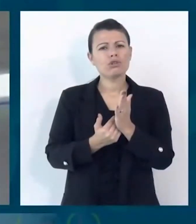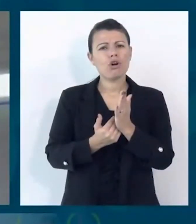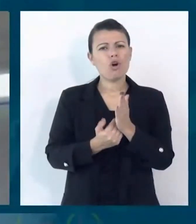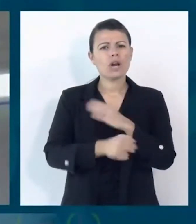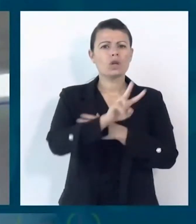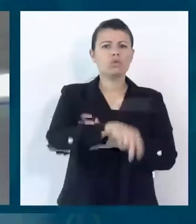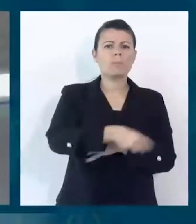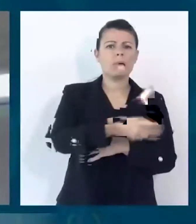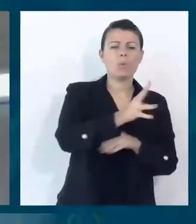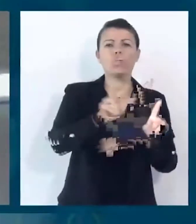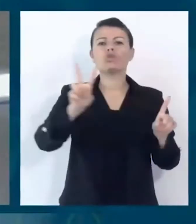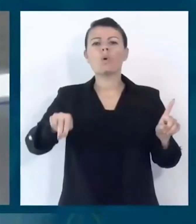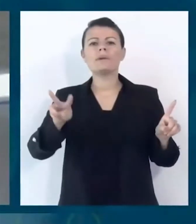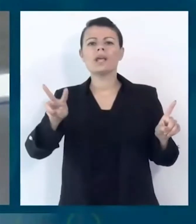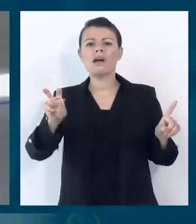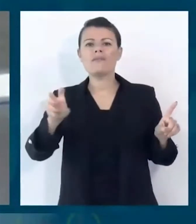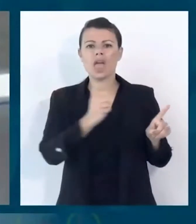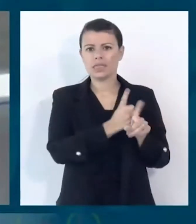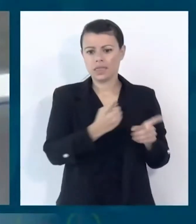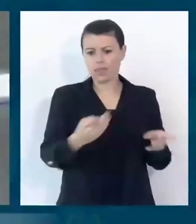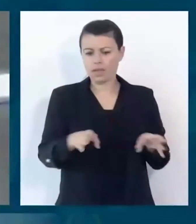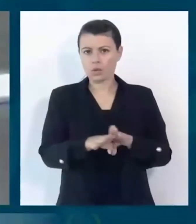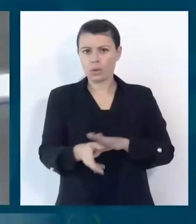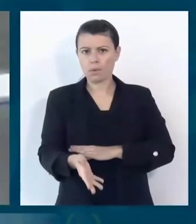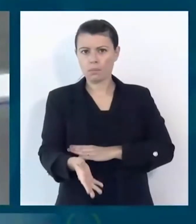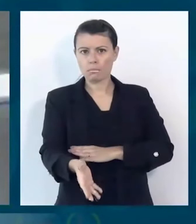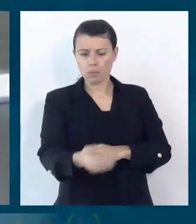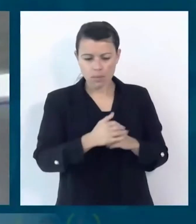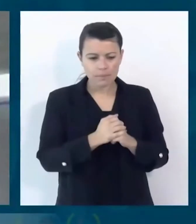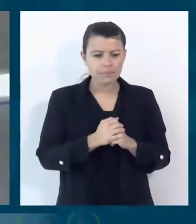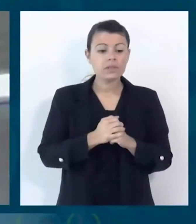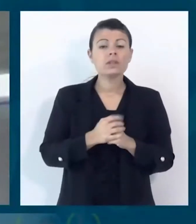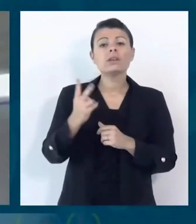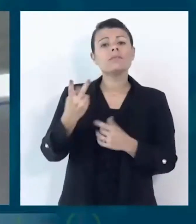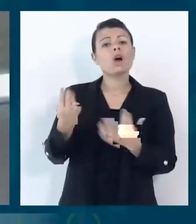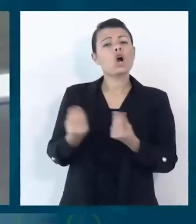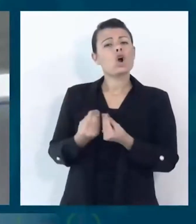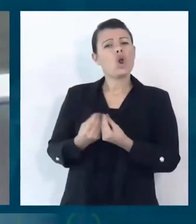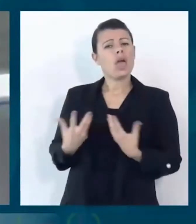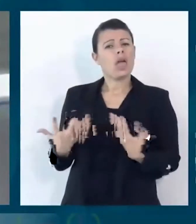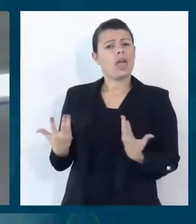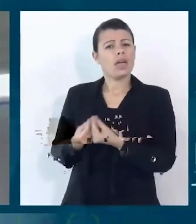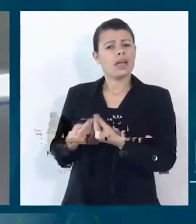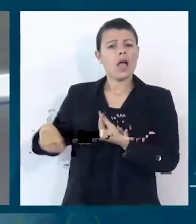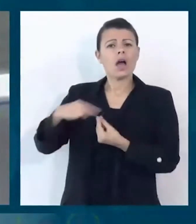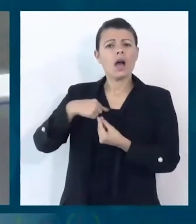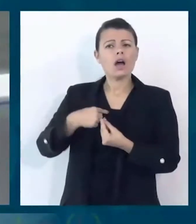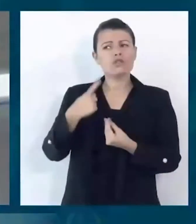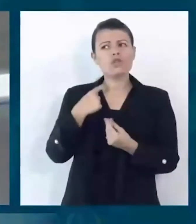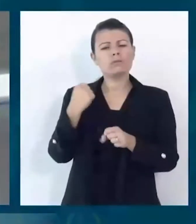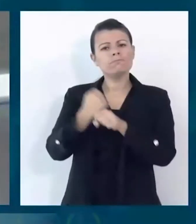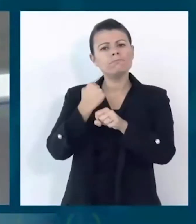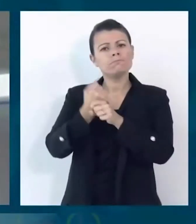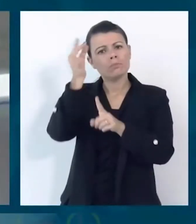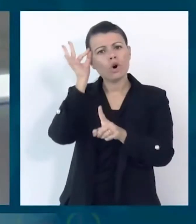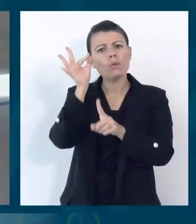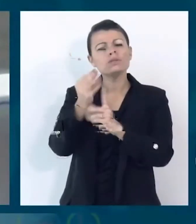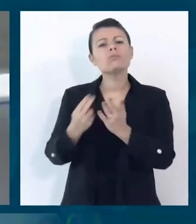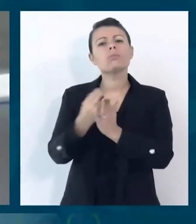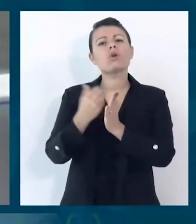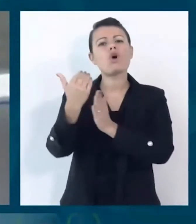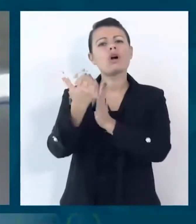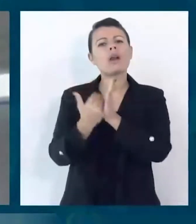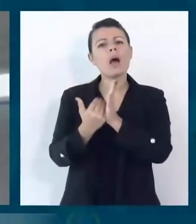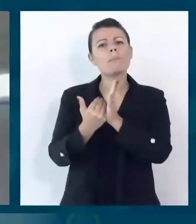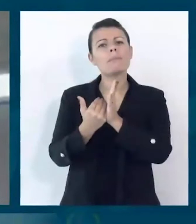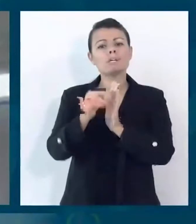assieme all'autorità italiana stiamo lavorando per la preparazione e l'avvio della programmazione del periodo